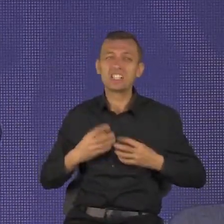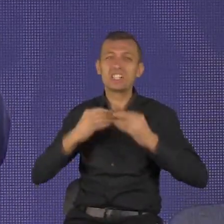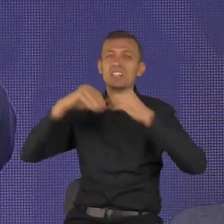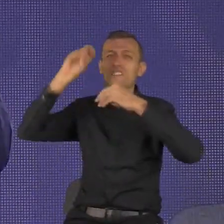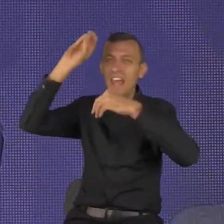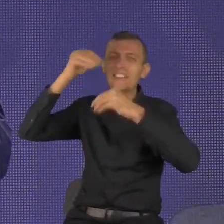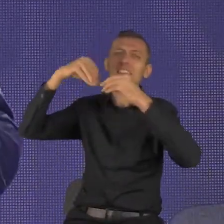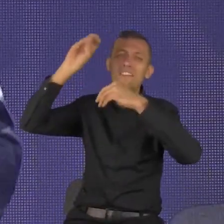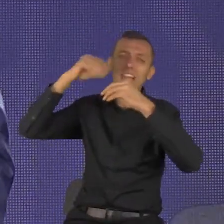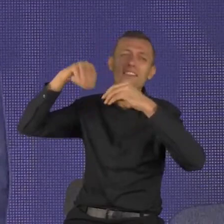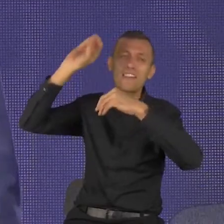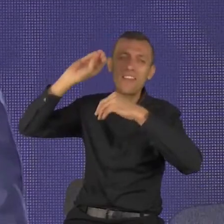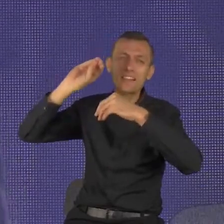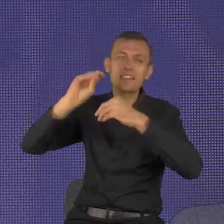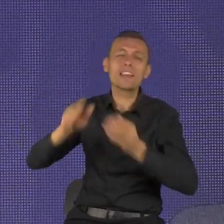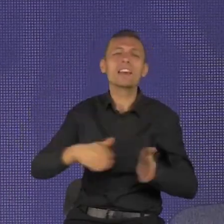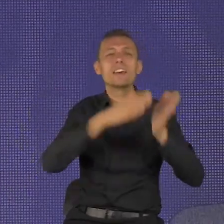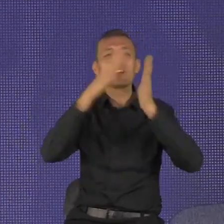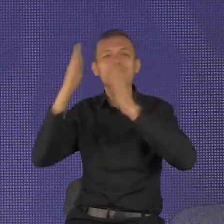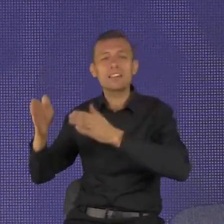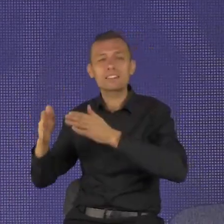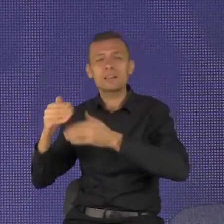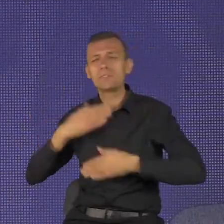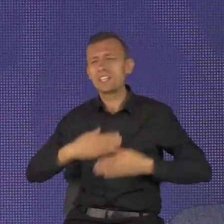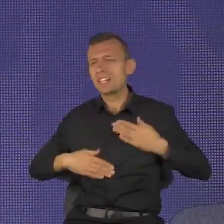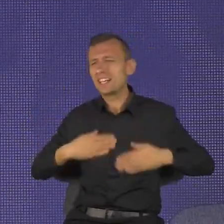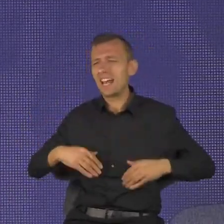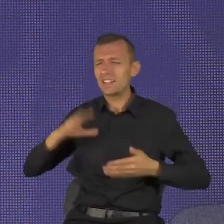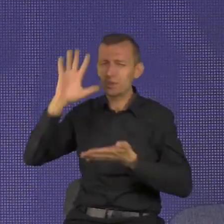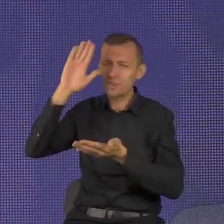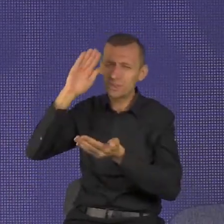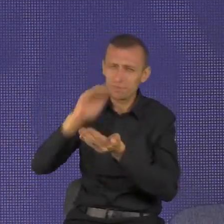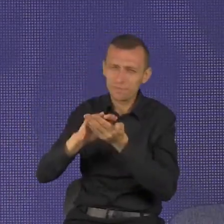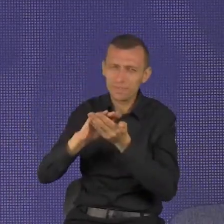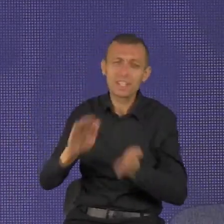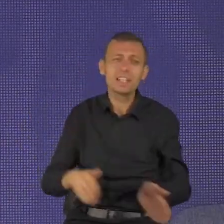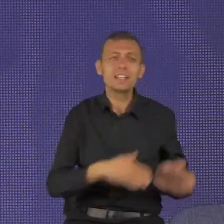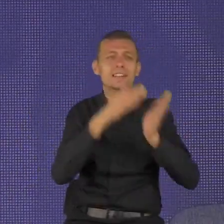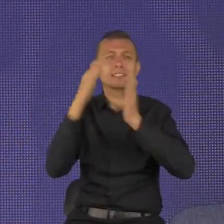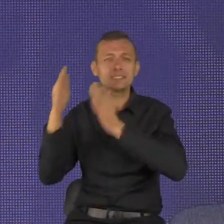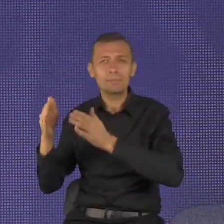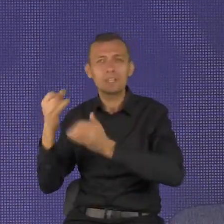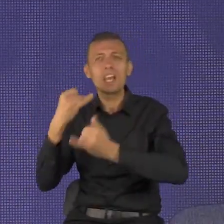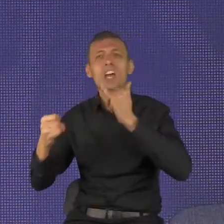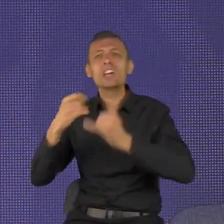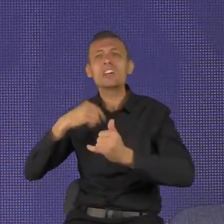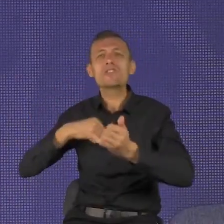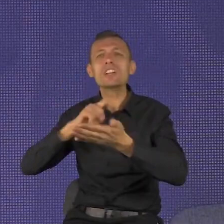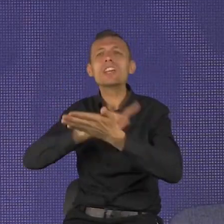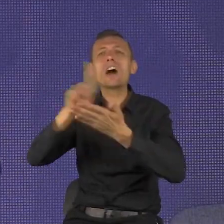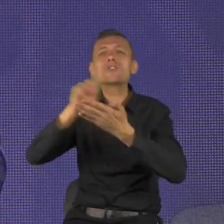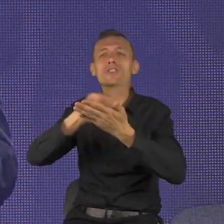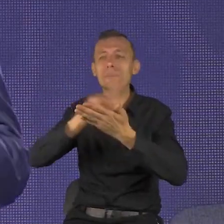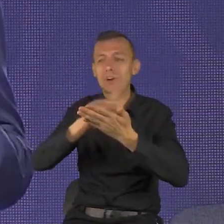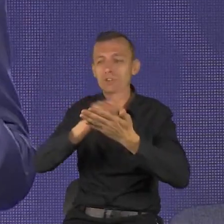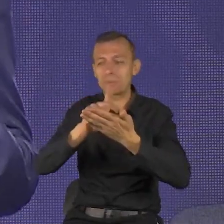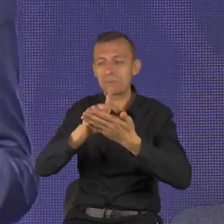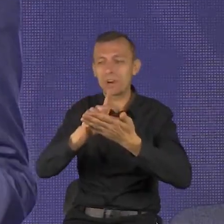zmniejszenie produktywności. Jestem mniej produktywny, kiedy idę szybko. W Księdze Przysłów